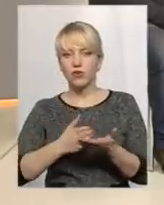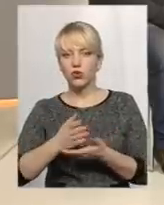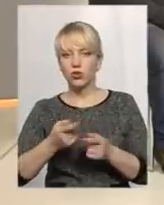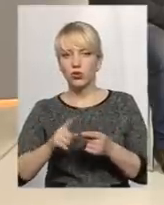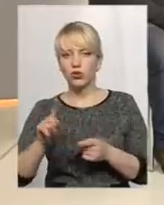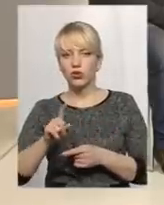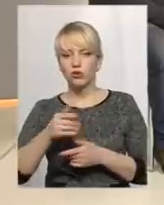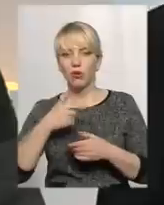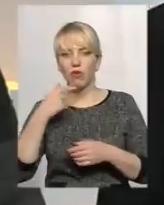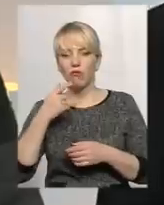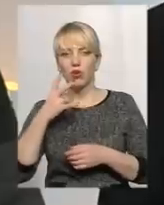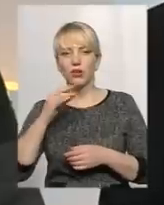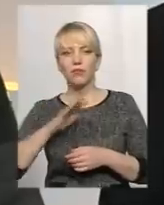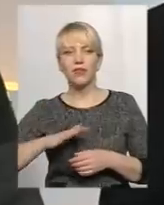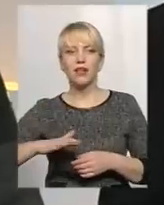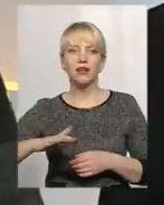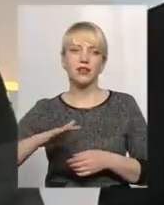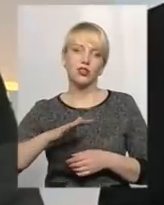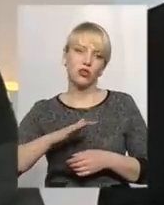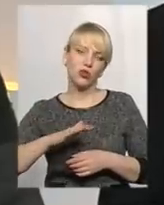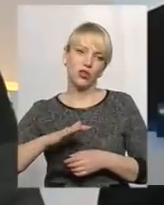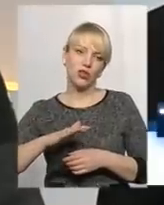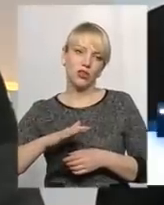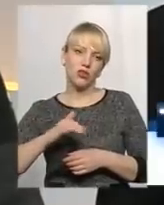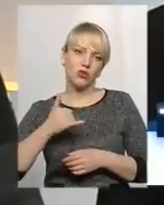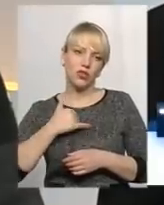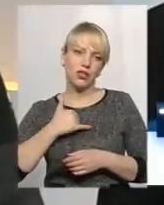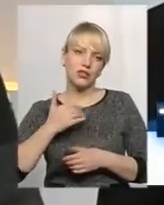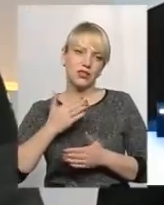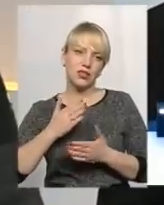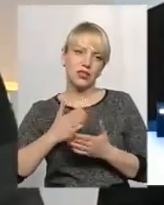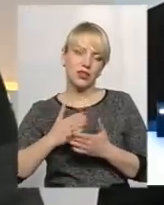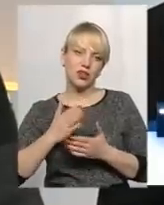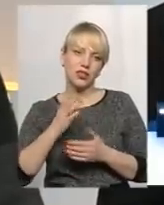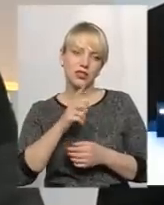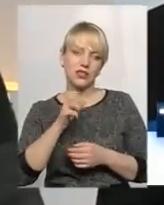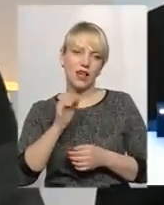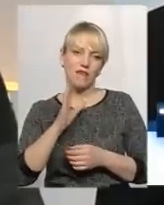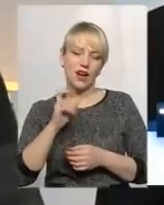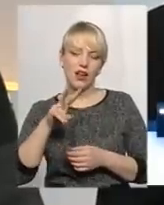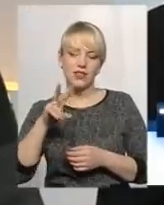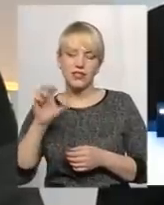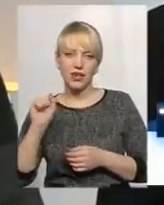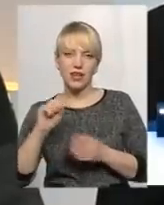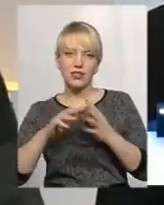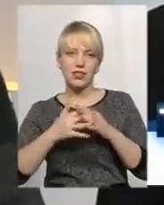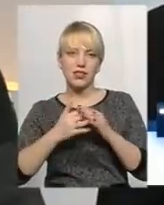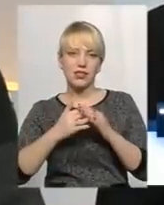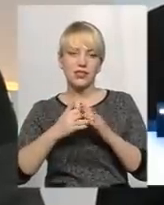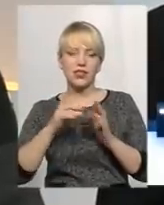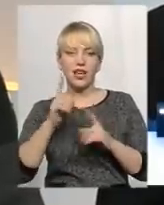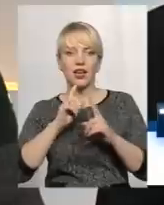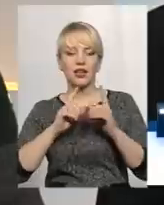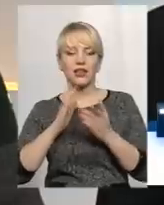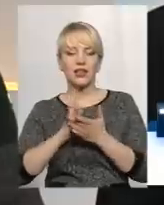ми говоримо, то на території, воно ж не є на вилучених землях Насельного природного парку А є на території Завальської сільської ради. Відповідно, є охоронне зобов